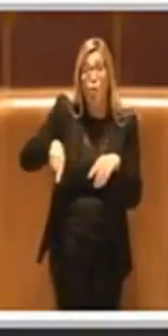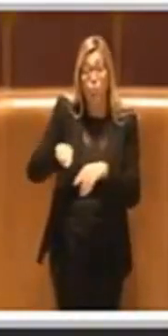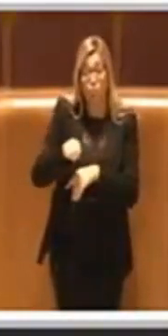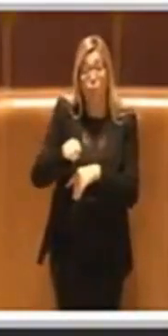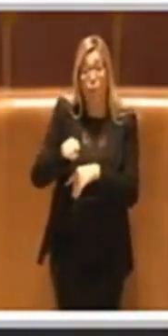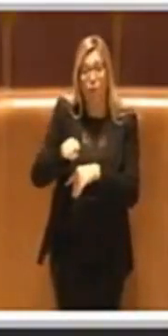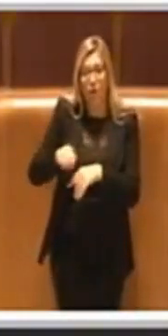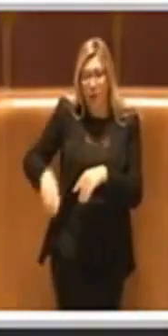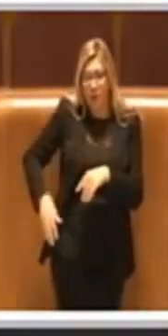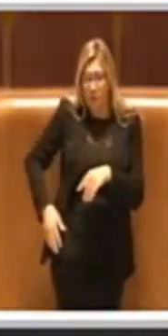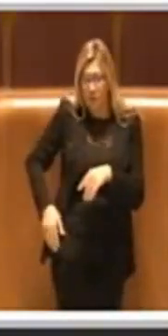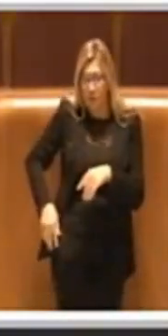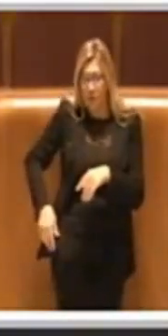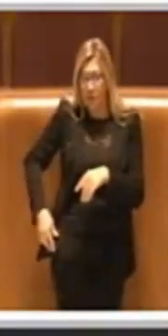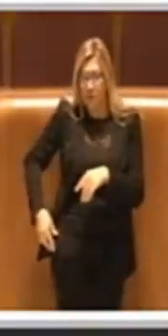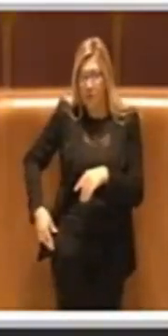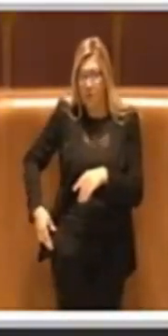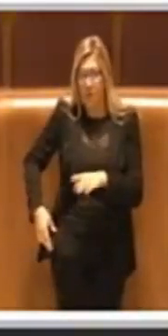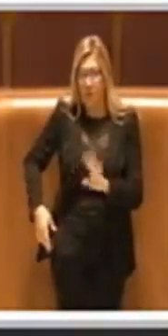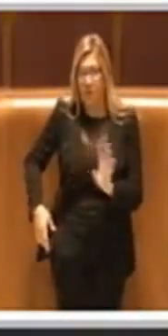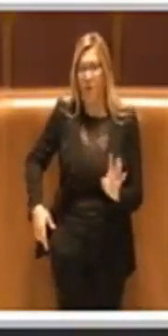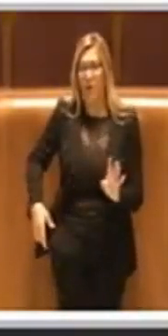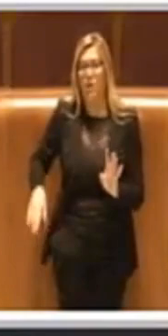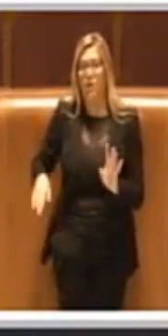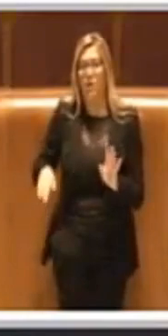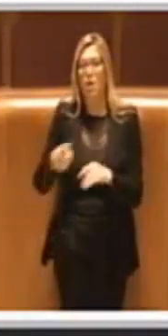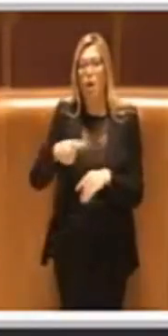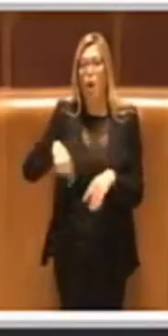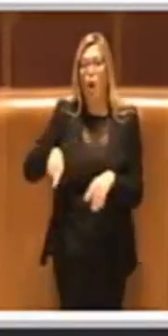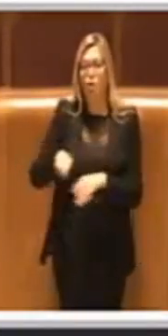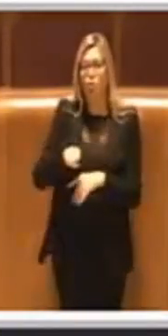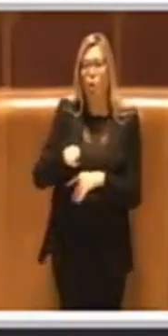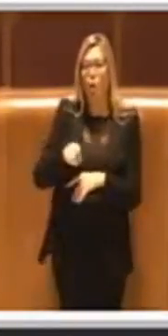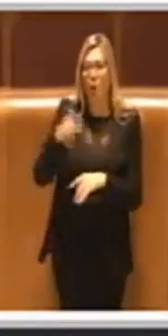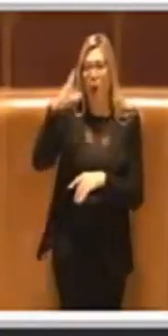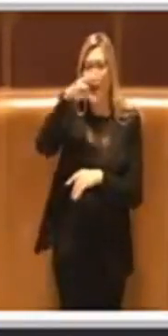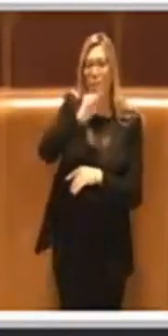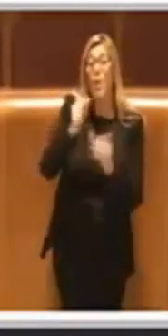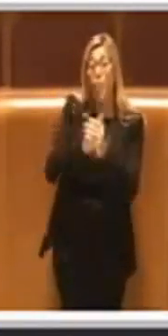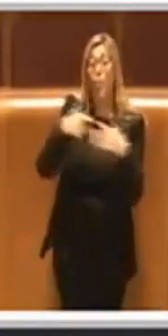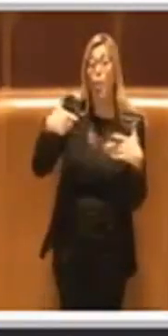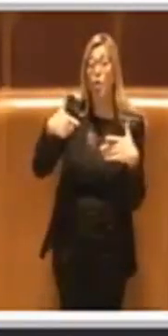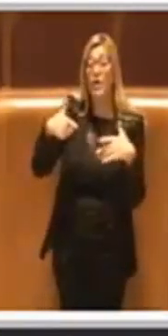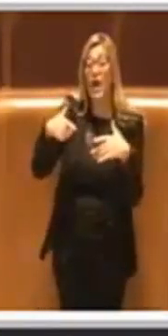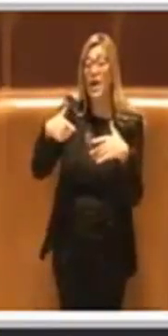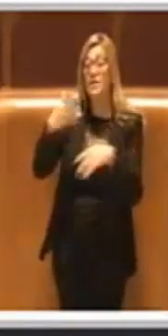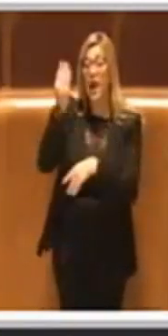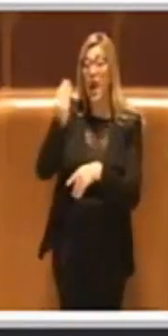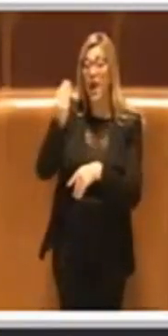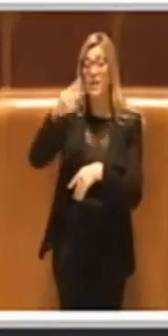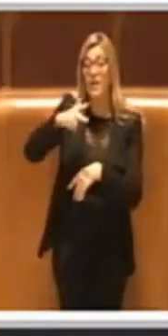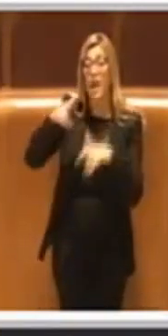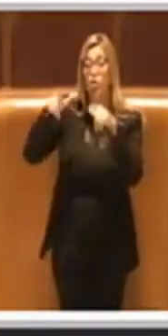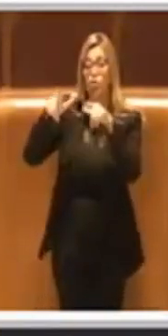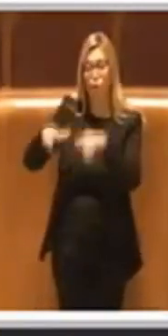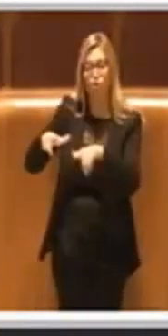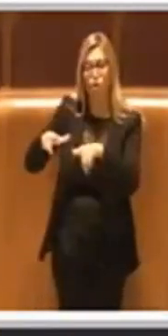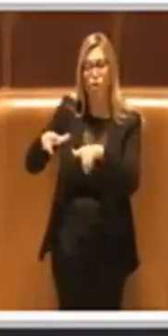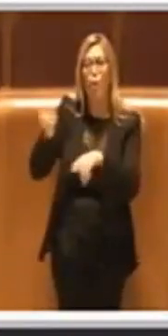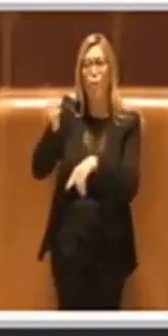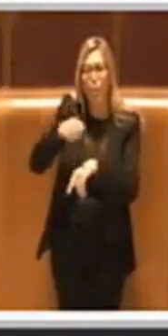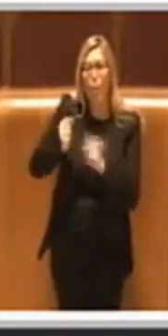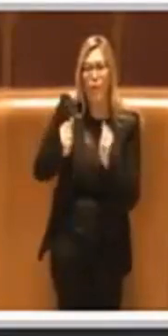sia degli enti del terzo settore che delle associazioni e che anche del